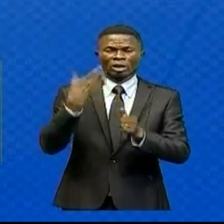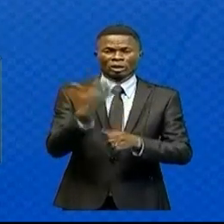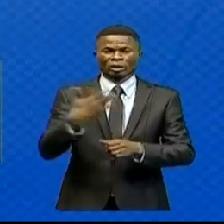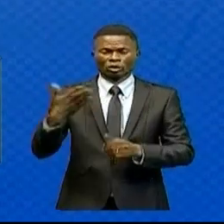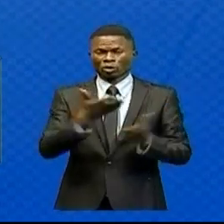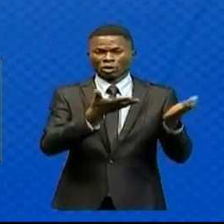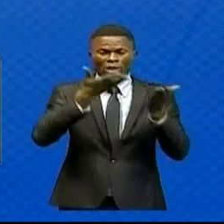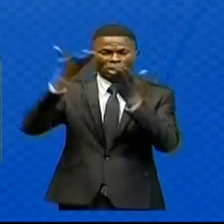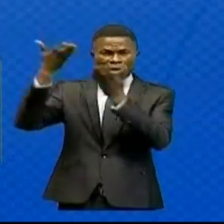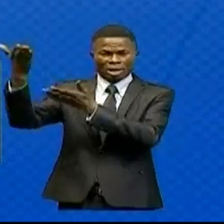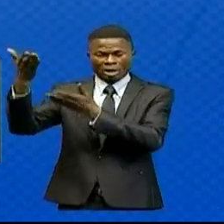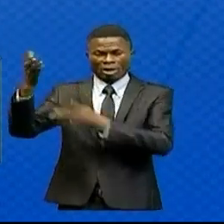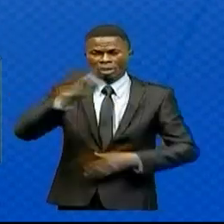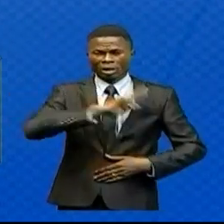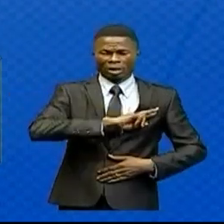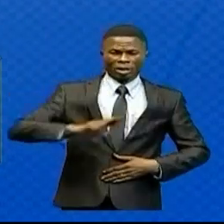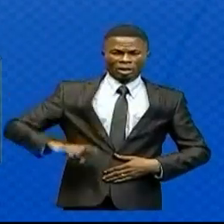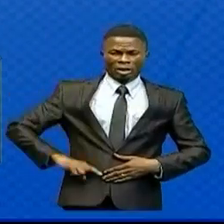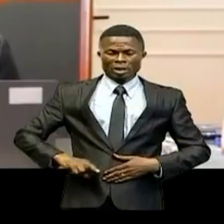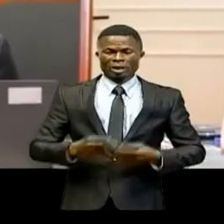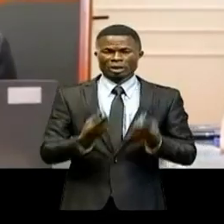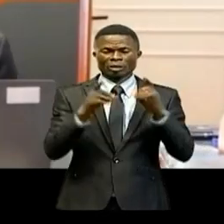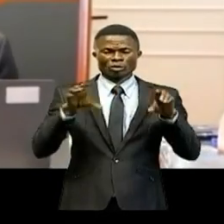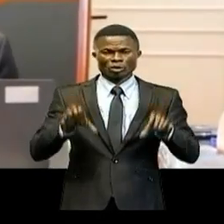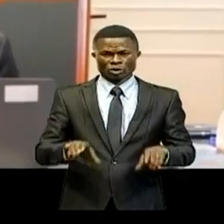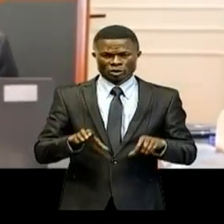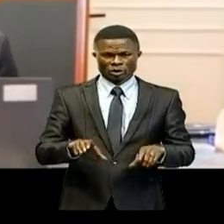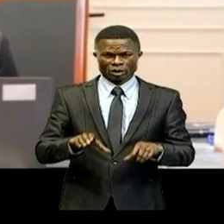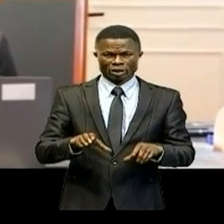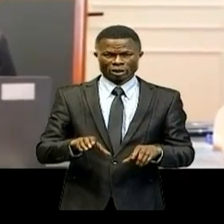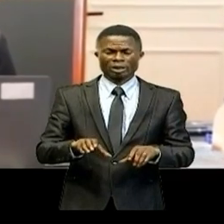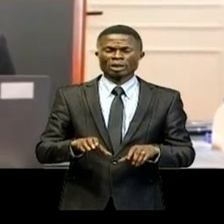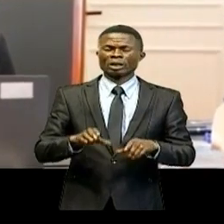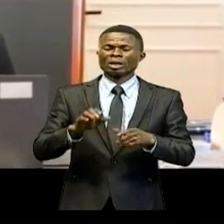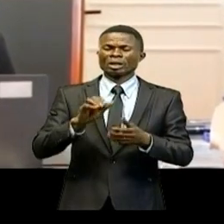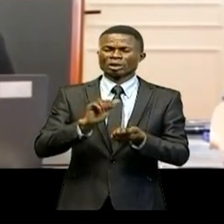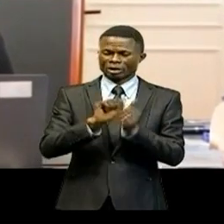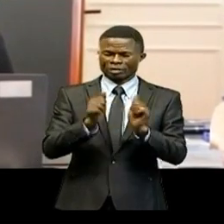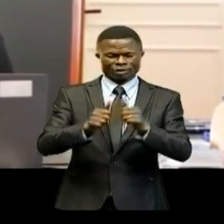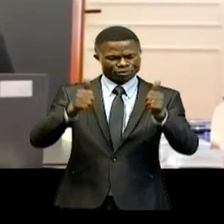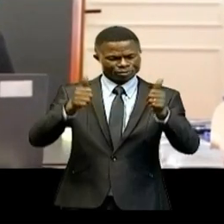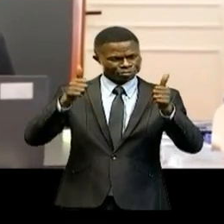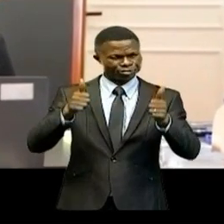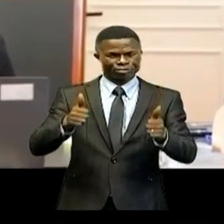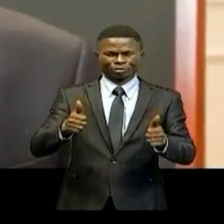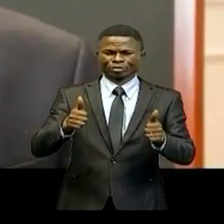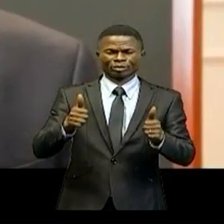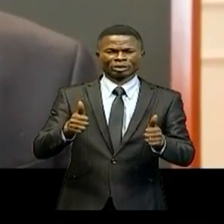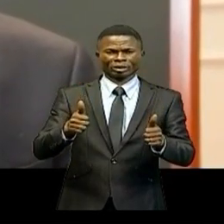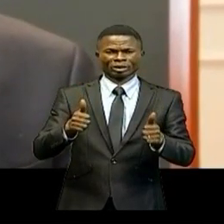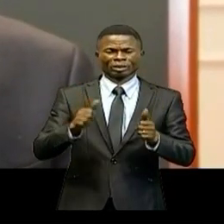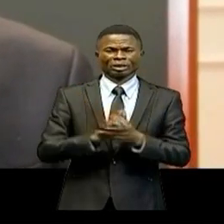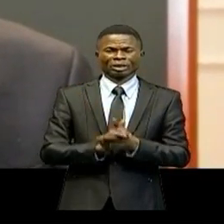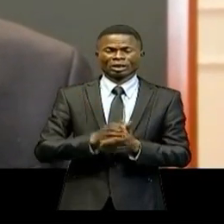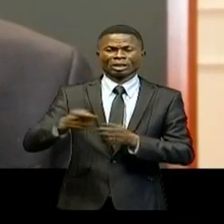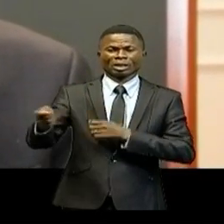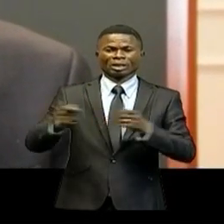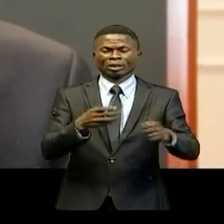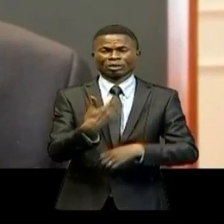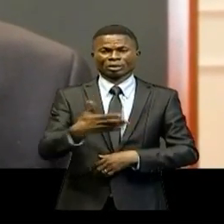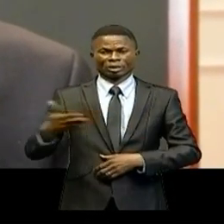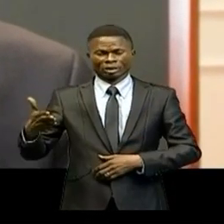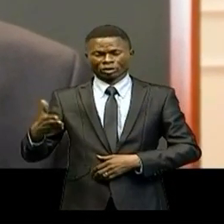'exportation de la République démocratique du Congo sont restés globalement favorables. Le marché de biens et